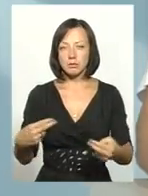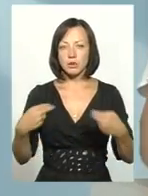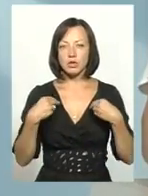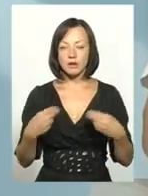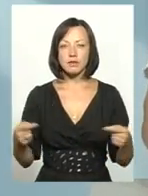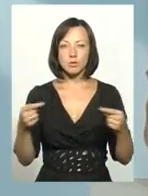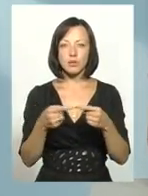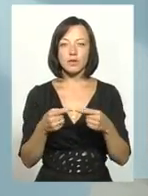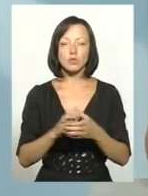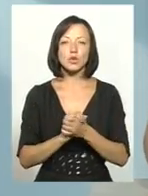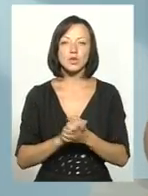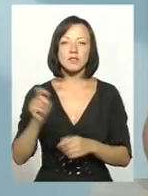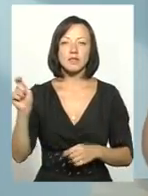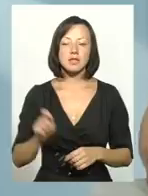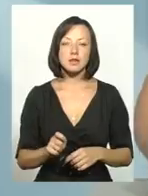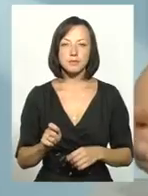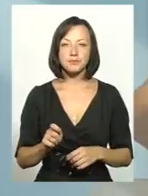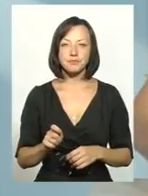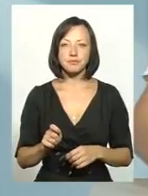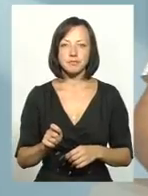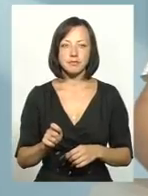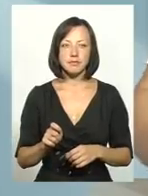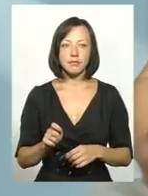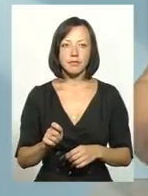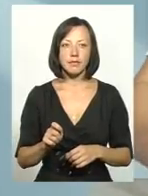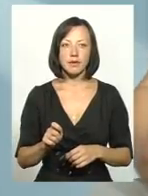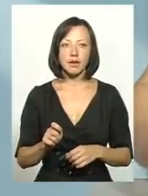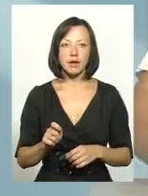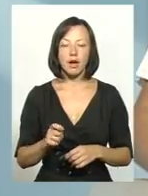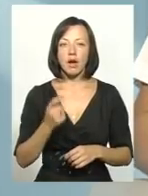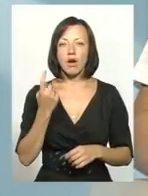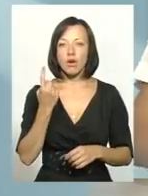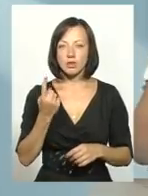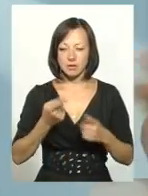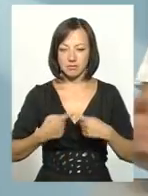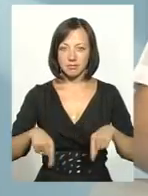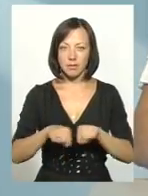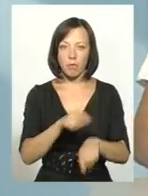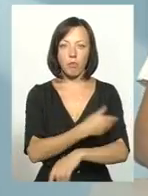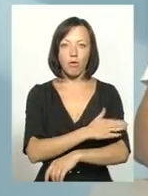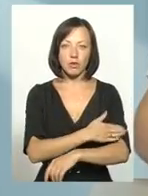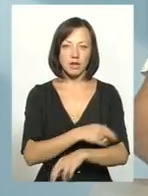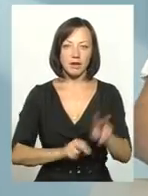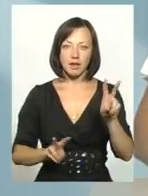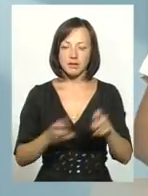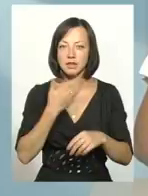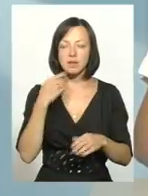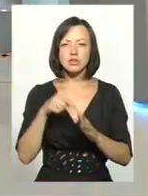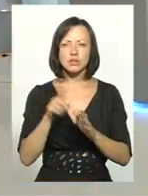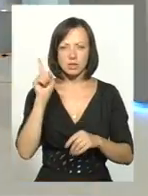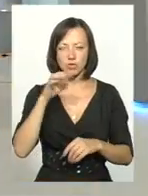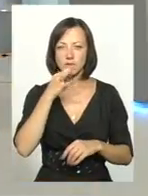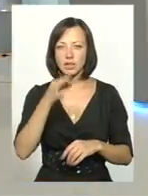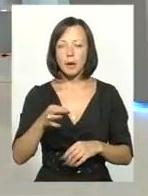відповідним дружнім візитом бургомістр Прикарпатського воєводства, ну, однієї з гмін. Назва ролі не грає. Знаєте, він що сказав?